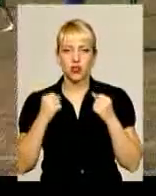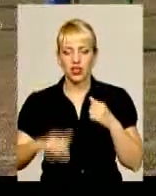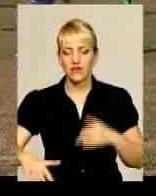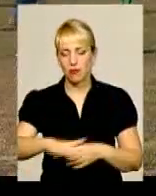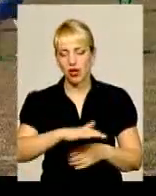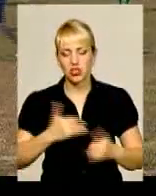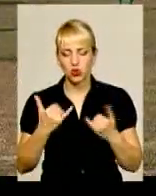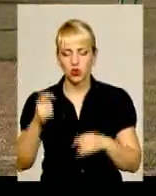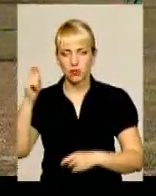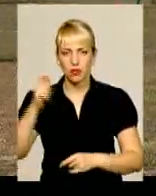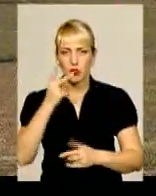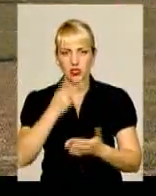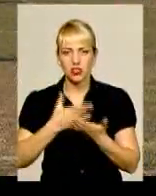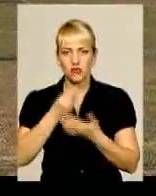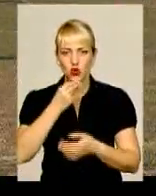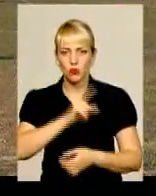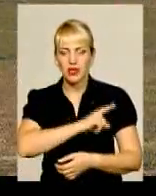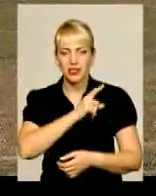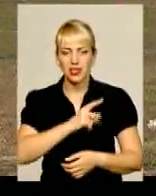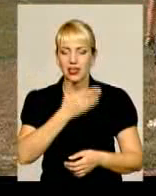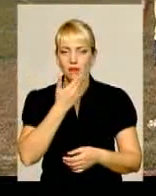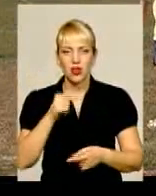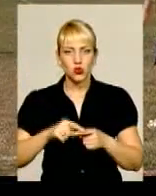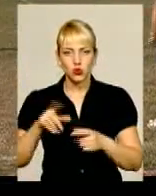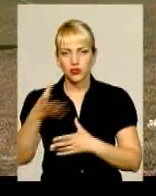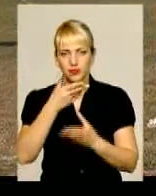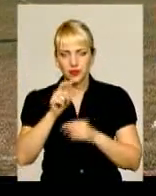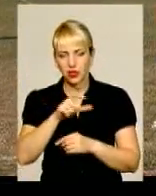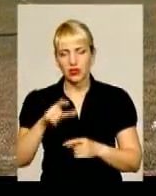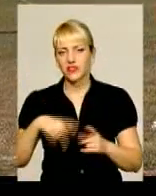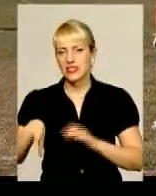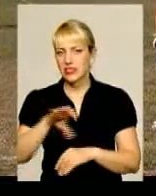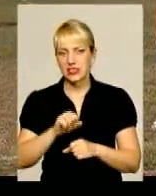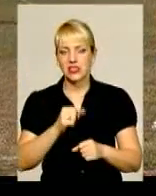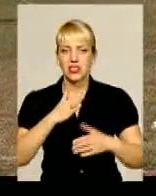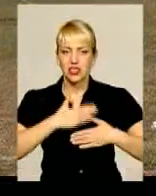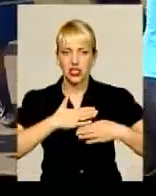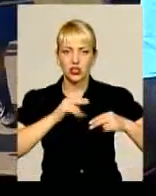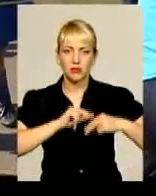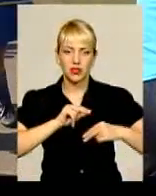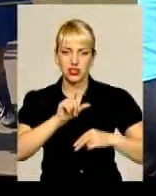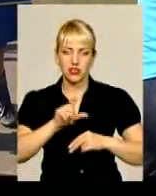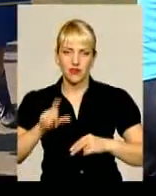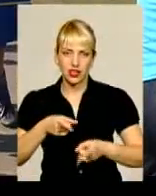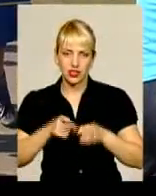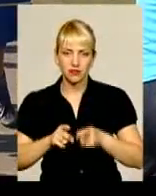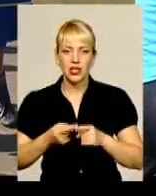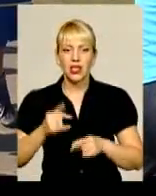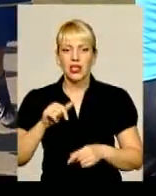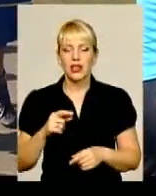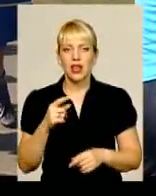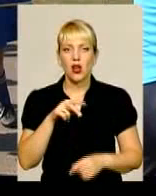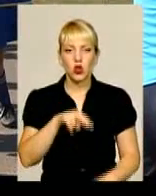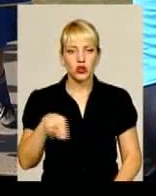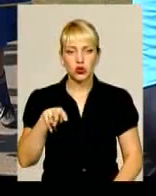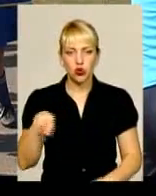приїхали показати свою майстерність. Нема тут нікого підставних, тут всі наші чисто наші працівники лісового господарства. Для Богдана Доганя – це перша